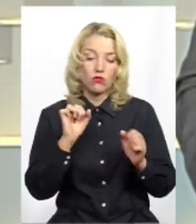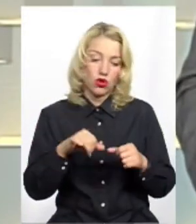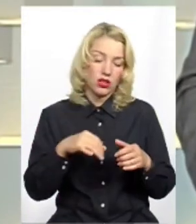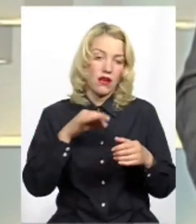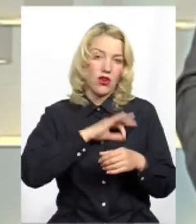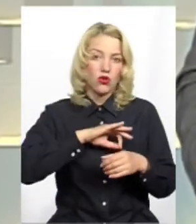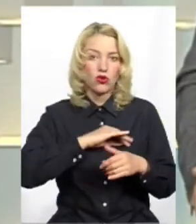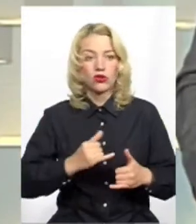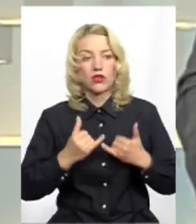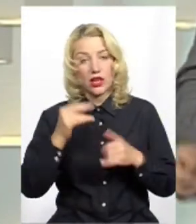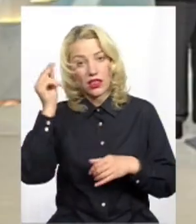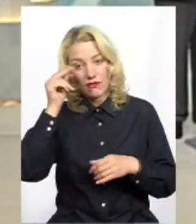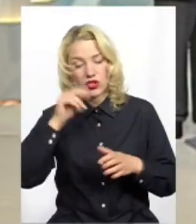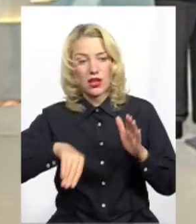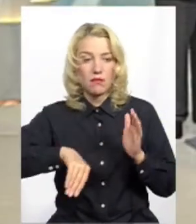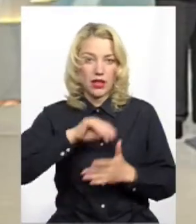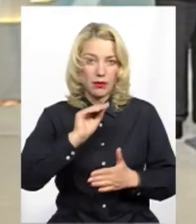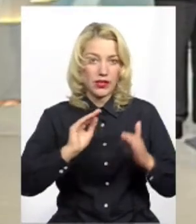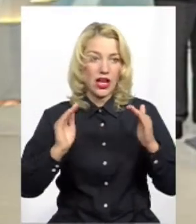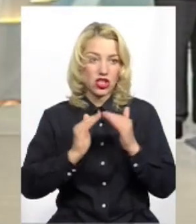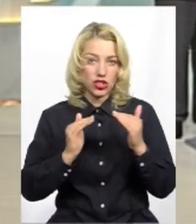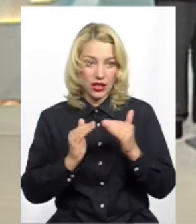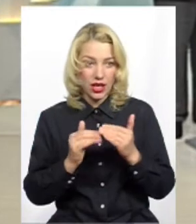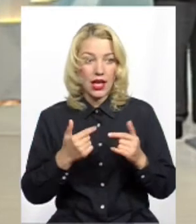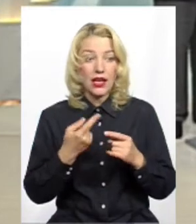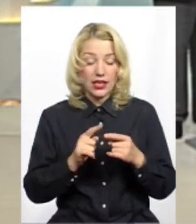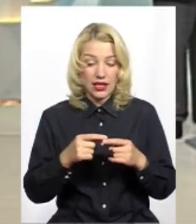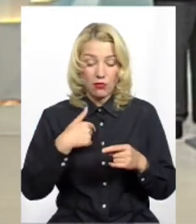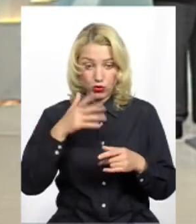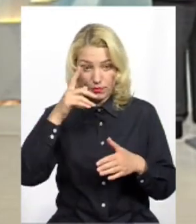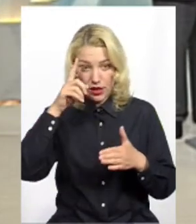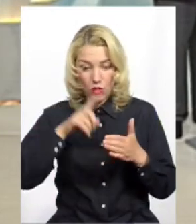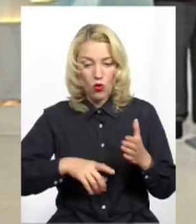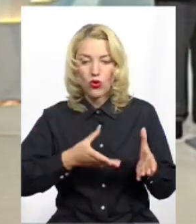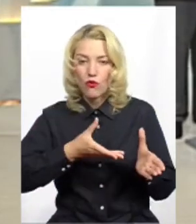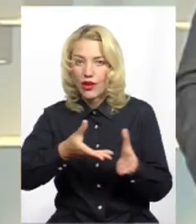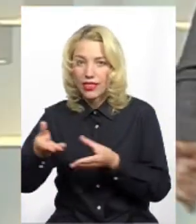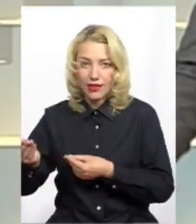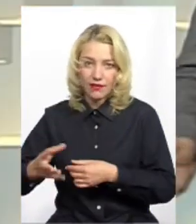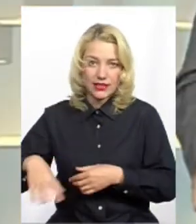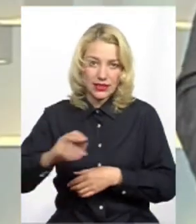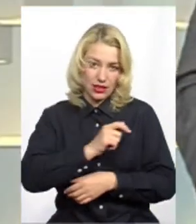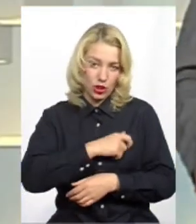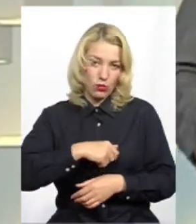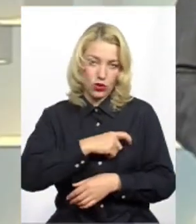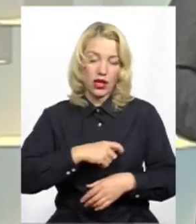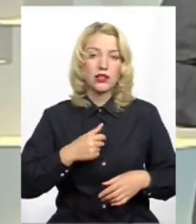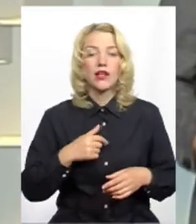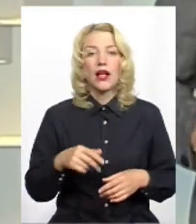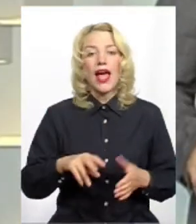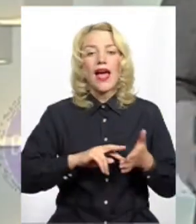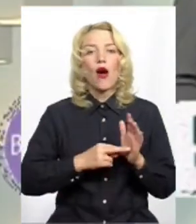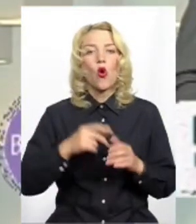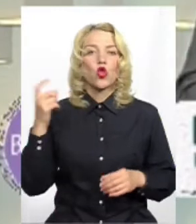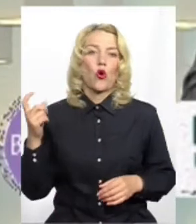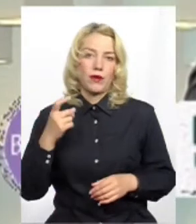для придбання житла і так далі. Це правильно. І ми до цього дійдемо обов'язково, і я буду в цьому переконувати всіх депутатів. І щодо економіки. Розумієте,